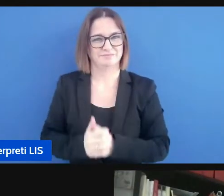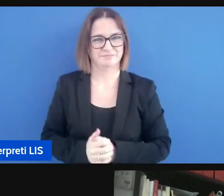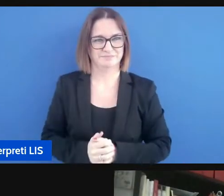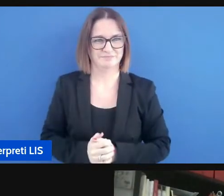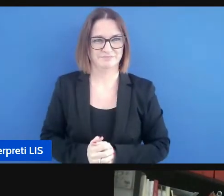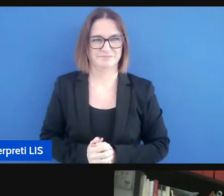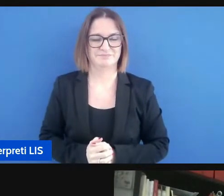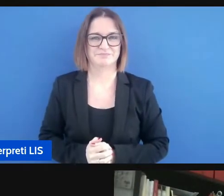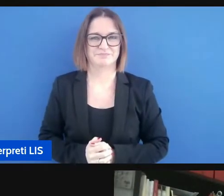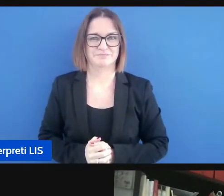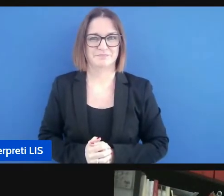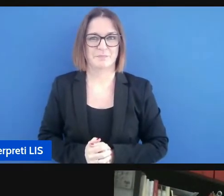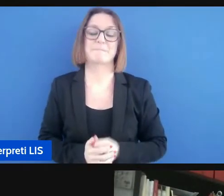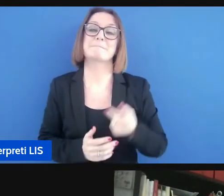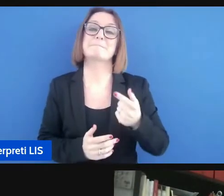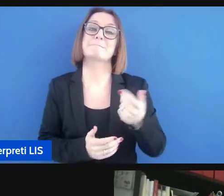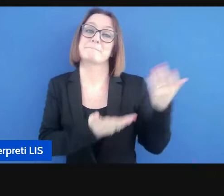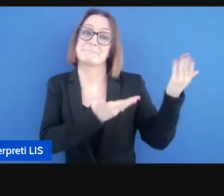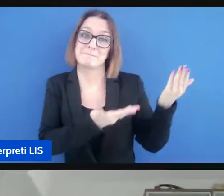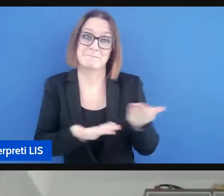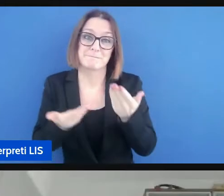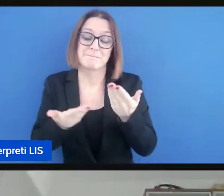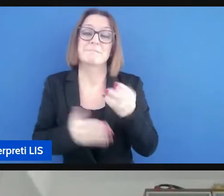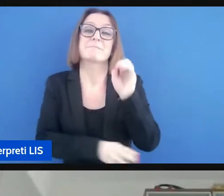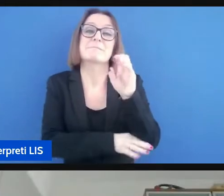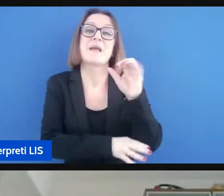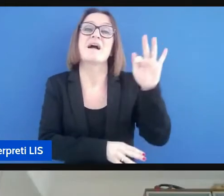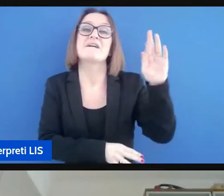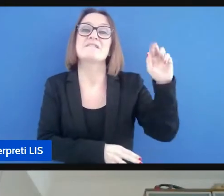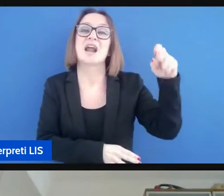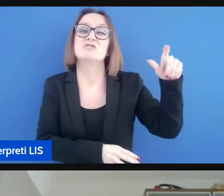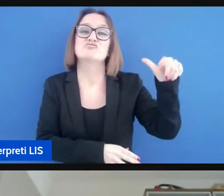vi presento anche Francesca Volpato